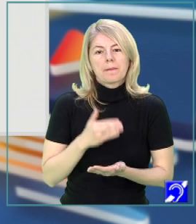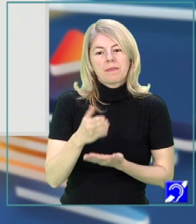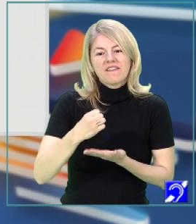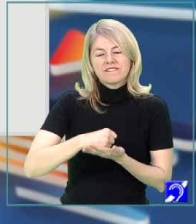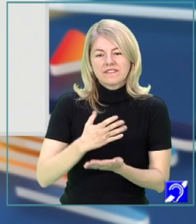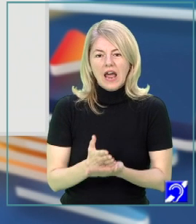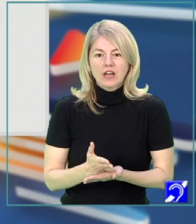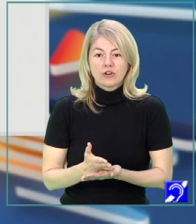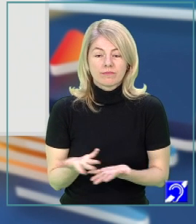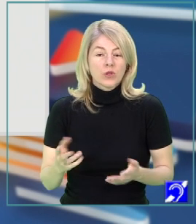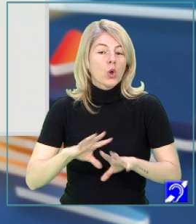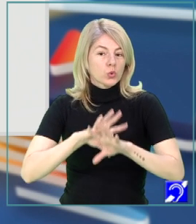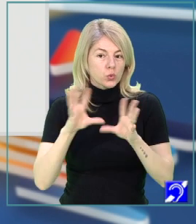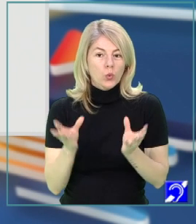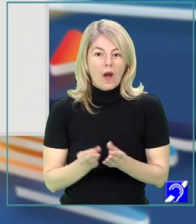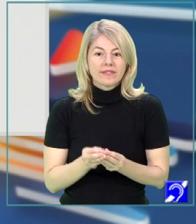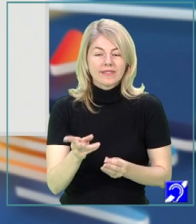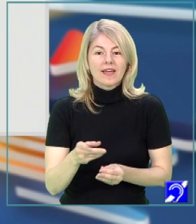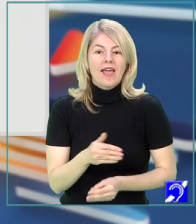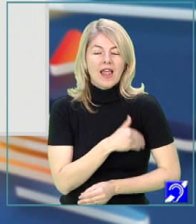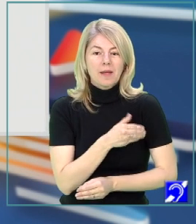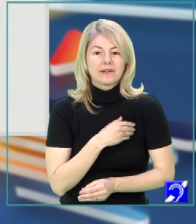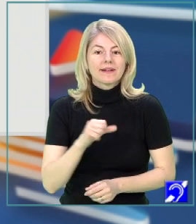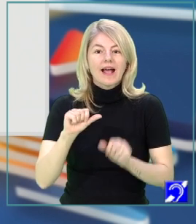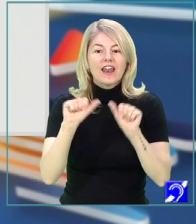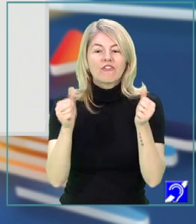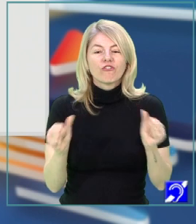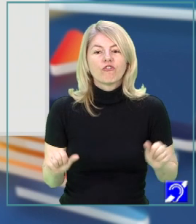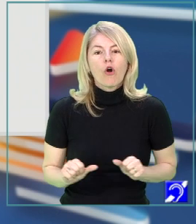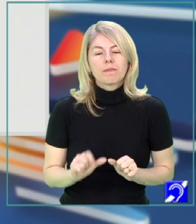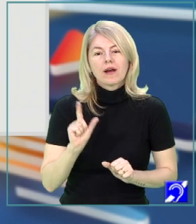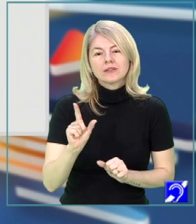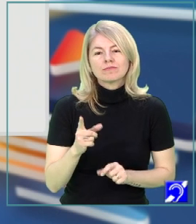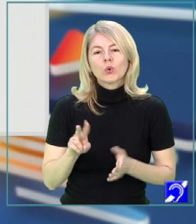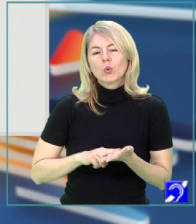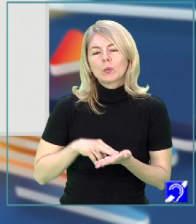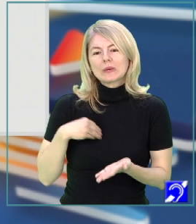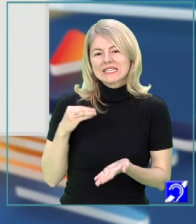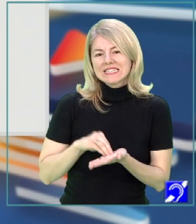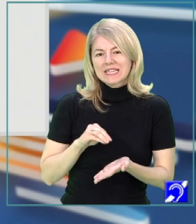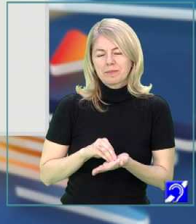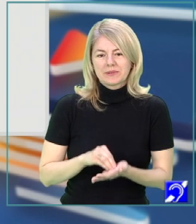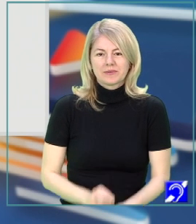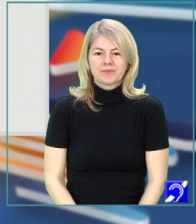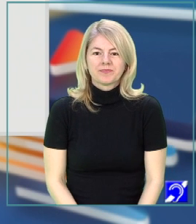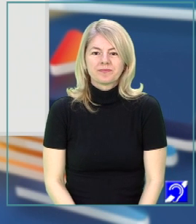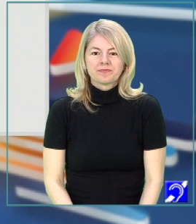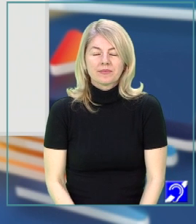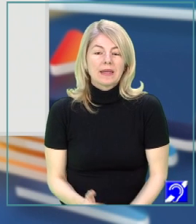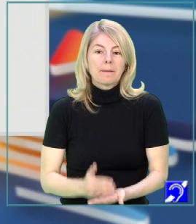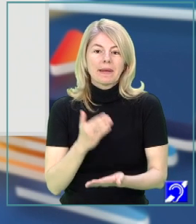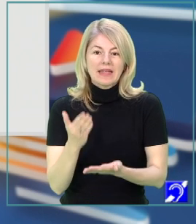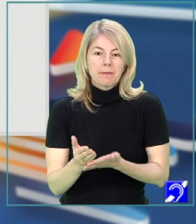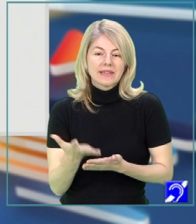vraja. Iată, toate aceste elemente care descriu diverse stări ale eului poetic. Pe de